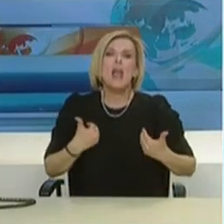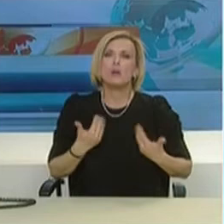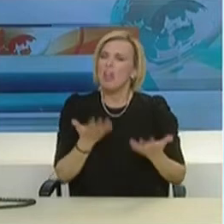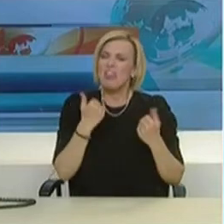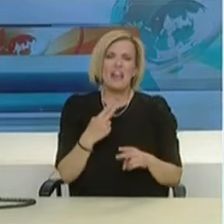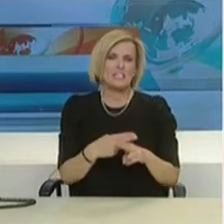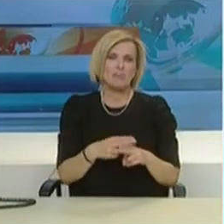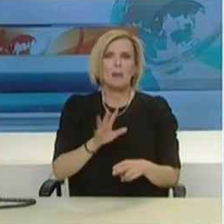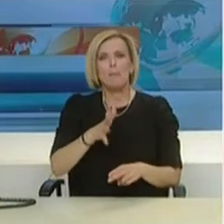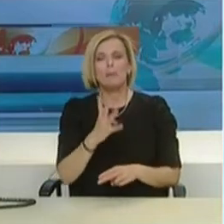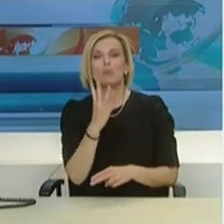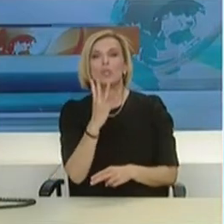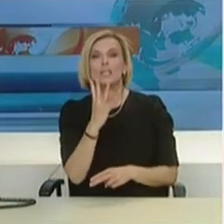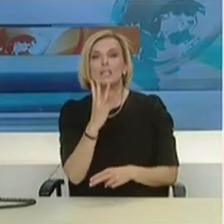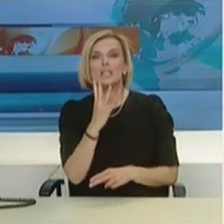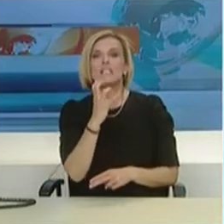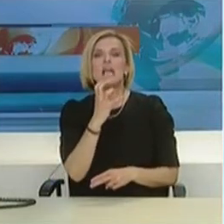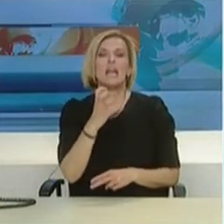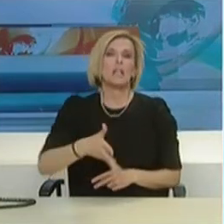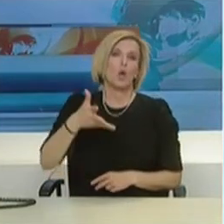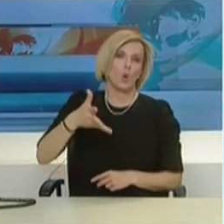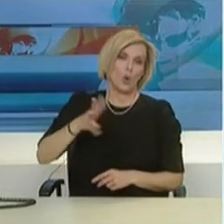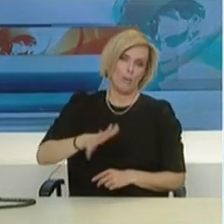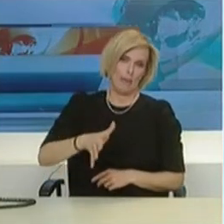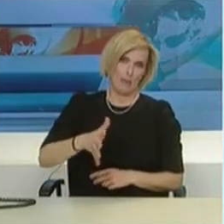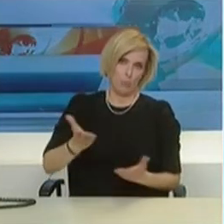έχει σημασία, είναι γύρω στα 14η δεκαετία της ζωής